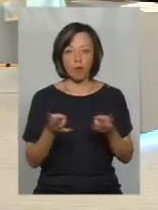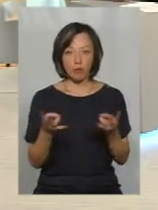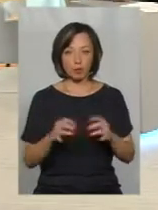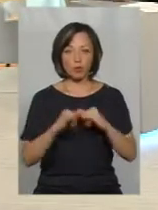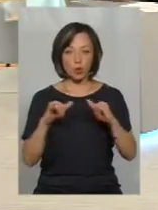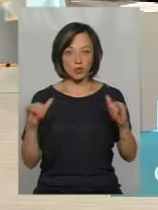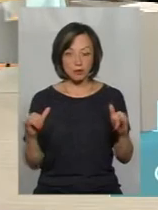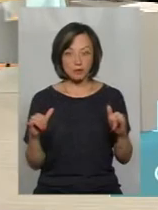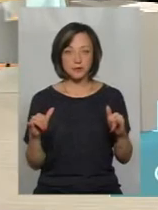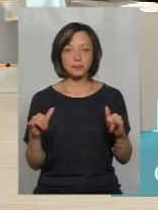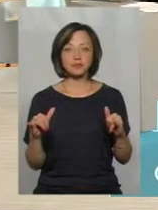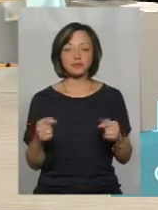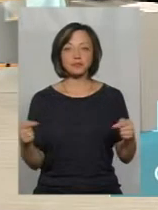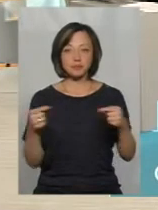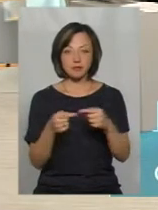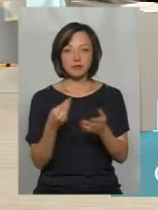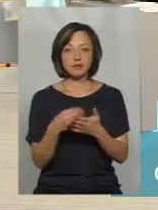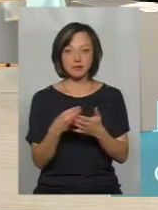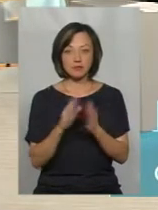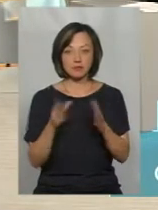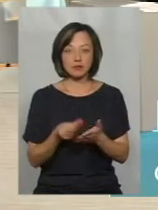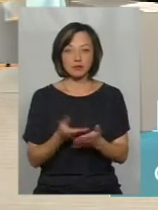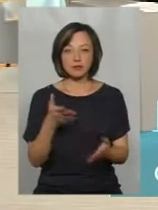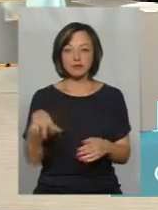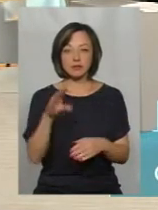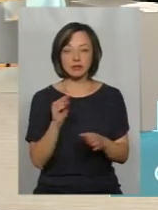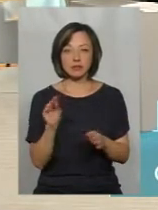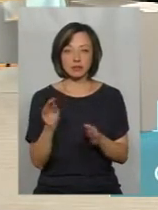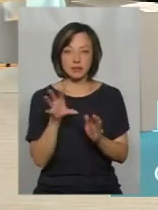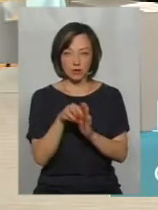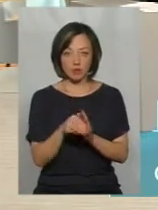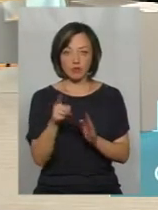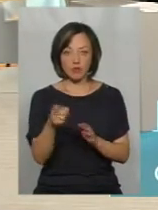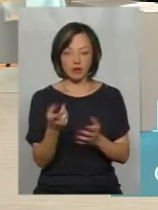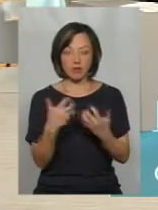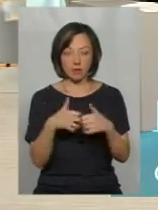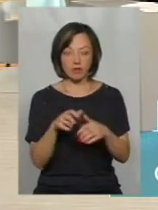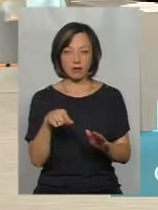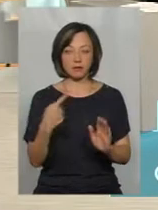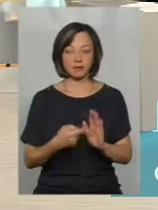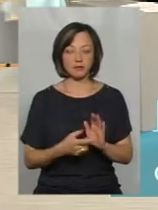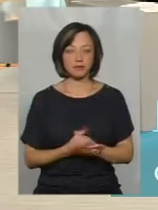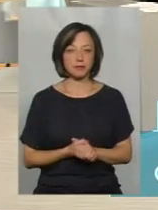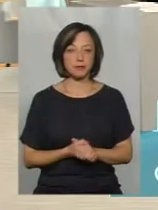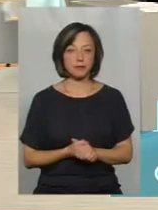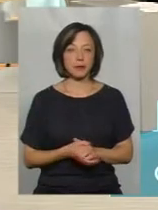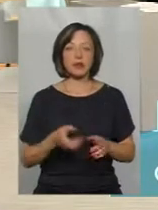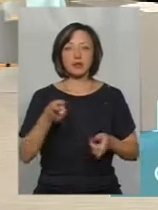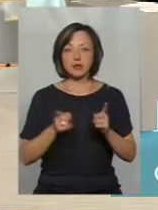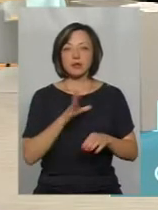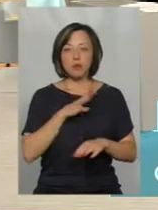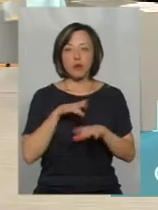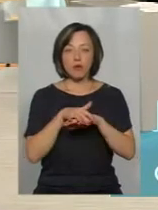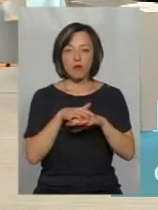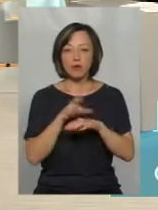нього росте, відповідно, і ціна буде рости. Оці всі складові, вони закладались? Звісно, не прораховувалися,